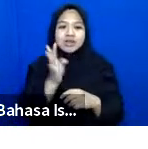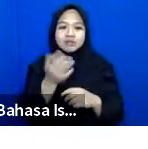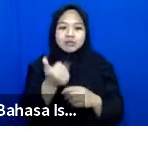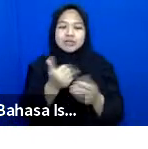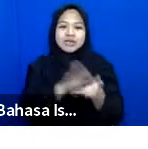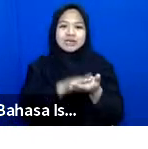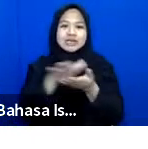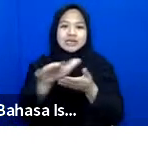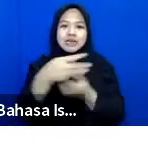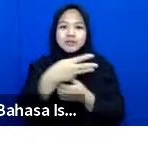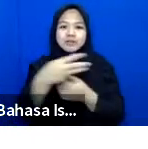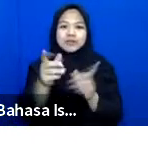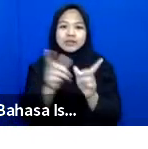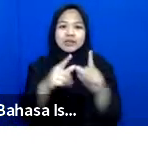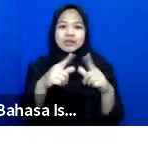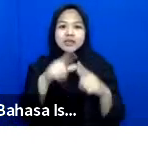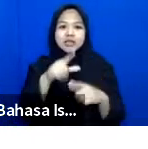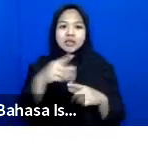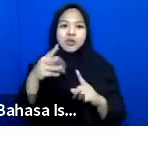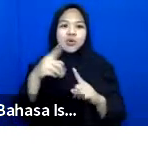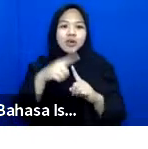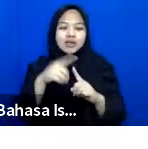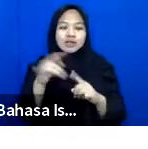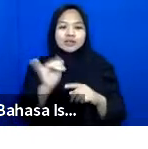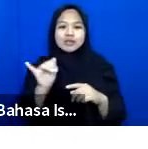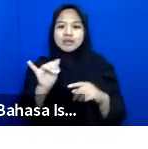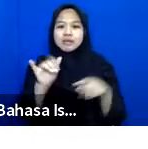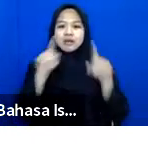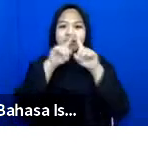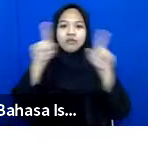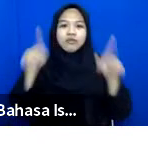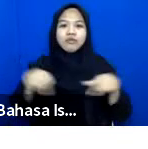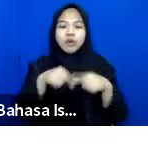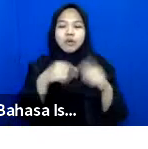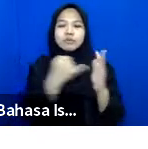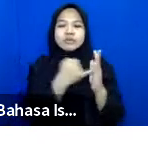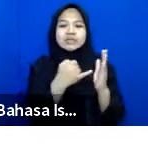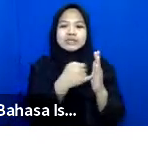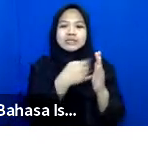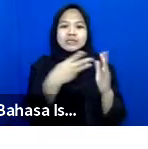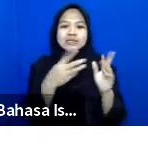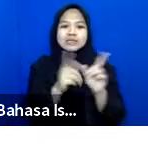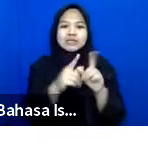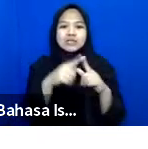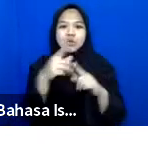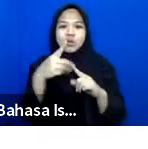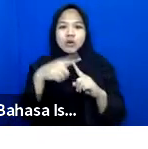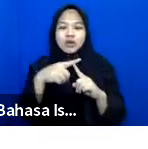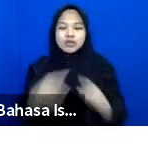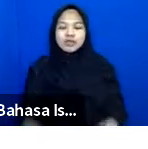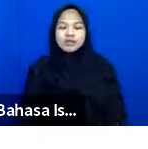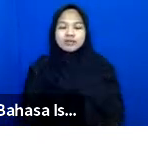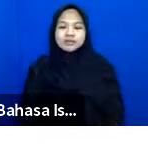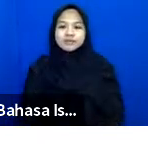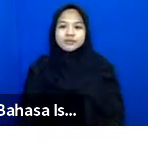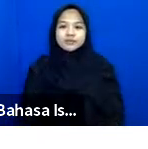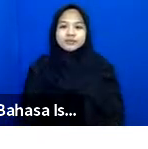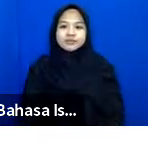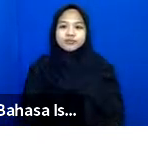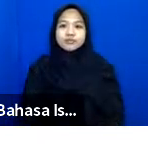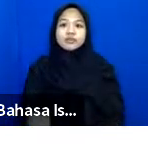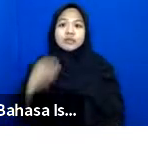Dikirimkan E-Wallet Dan Form Untuk Pengisian E-Wallet Kami Juga